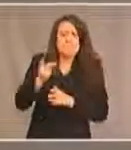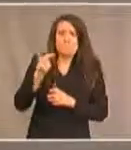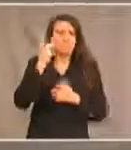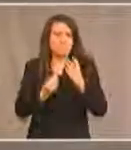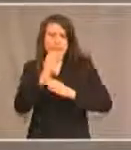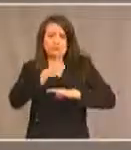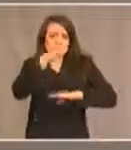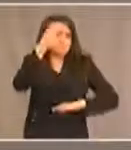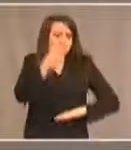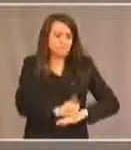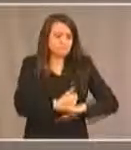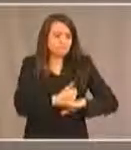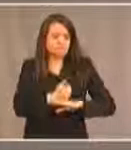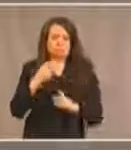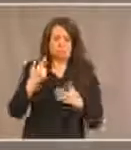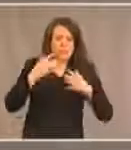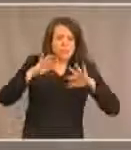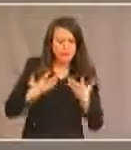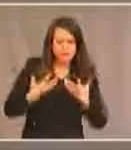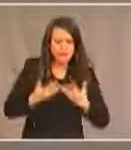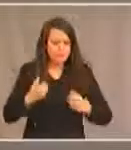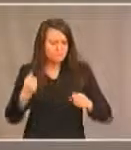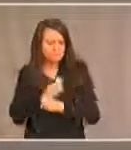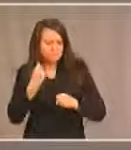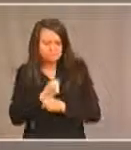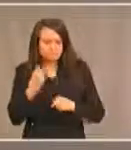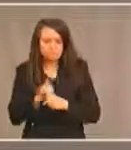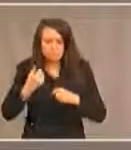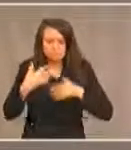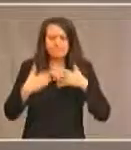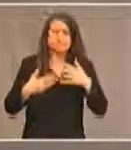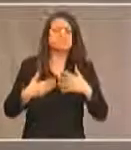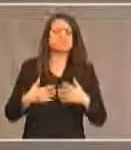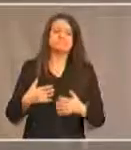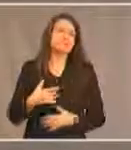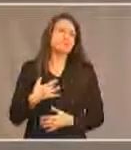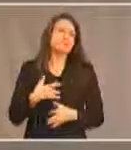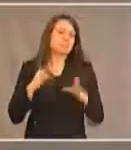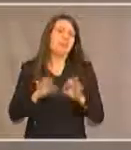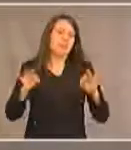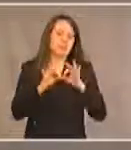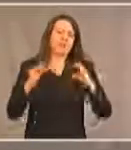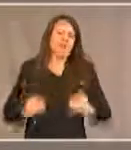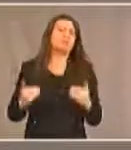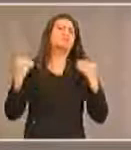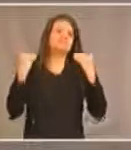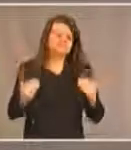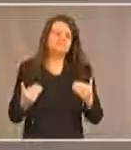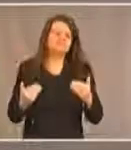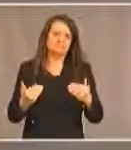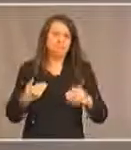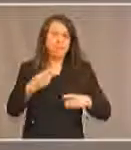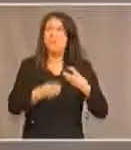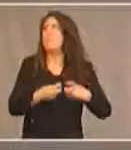mettre en place des moyens d'exécution je pense qu'il faut le faire et aborder le problème de